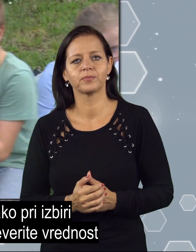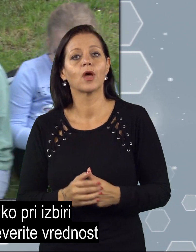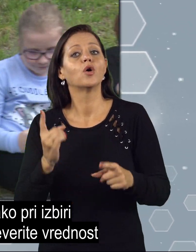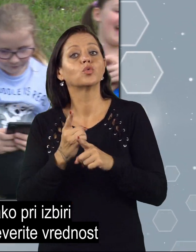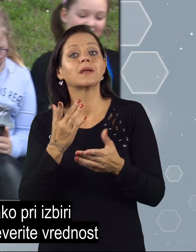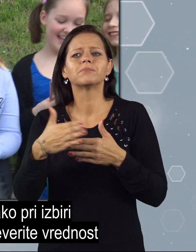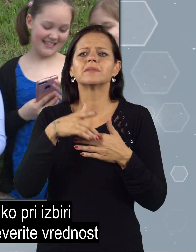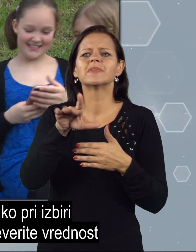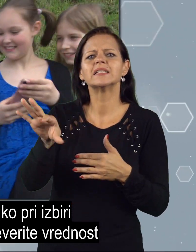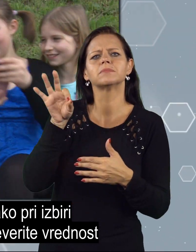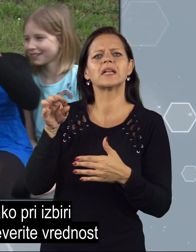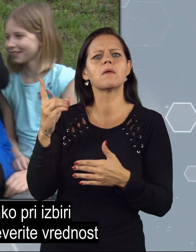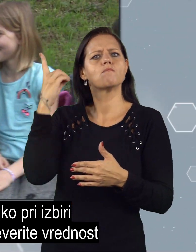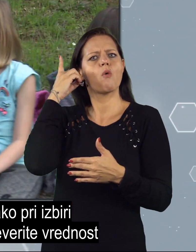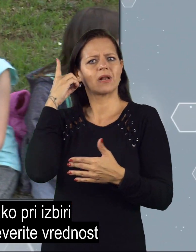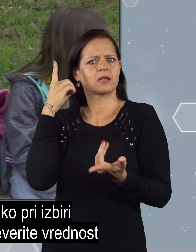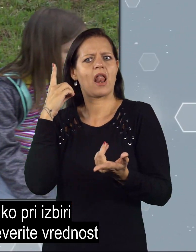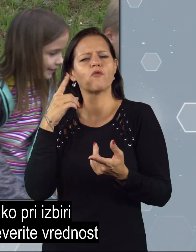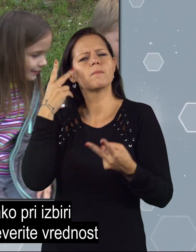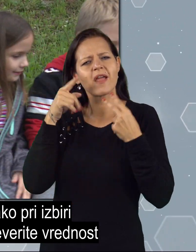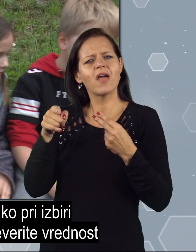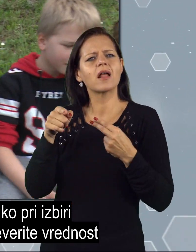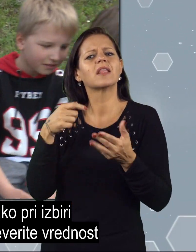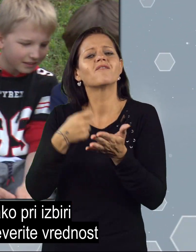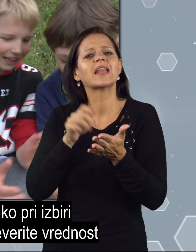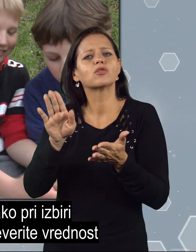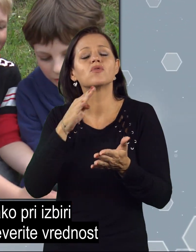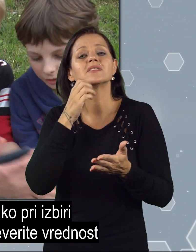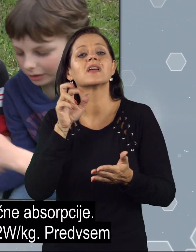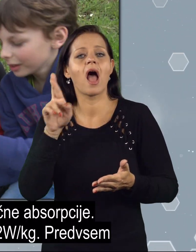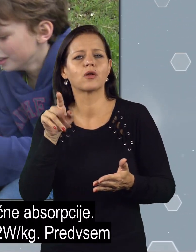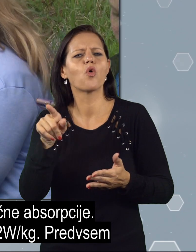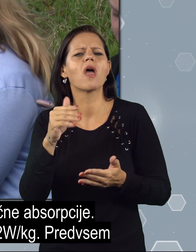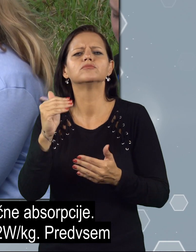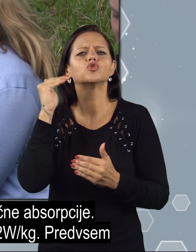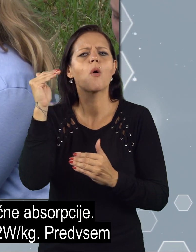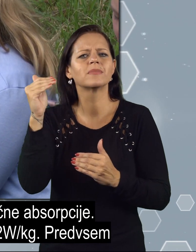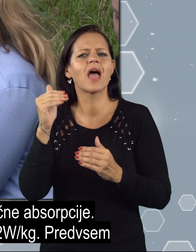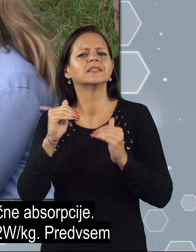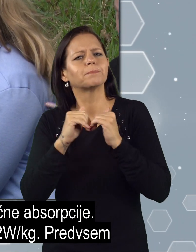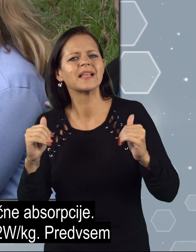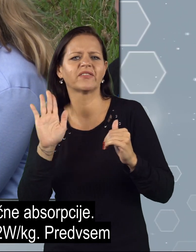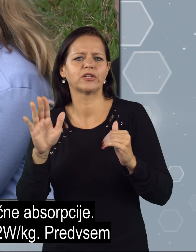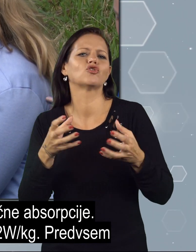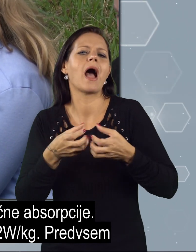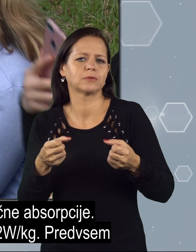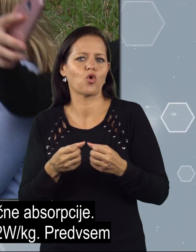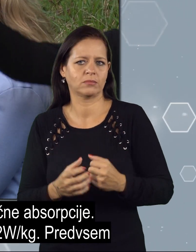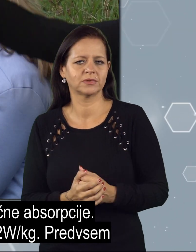Prav tako pri izbiri mobilnega telefona preverite vrednost SAR, stopnja specifične apsorpcije.